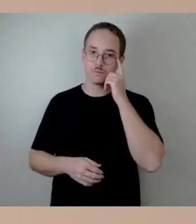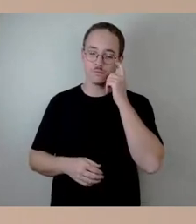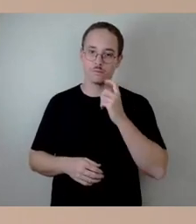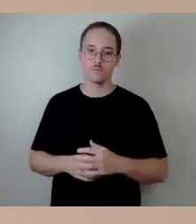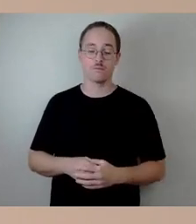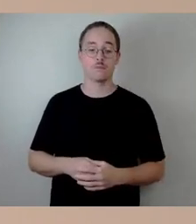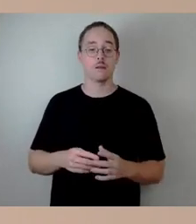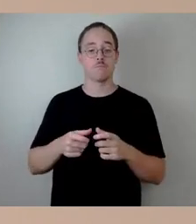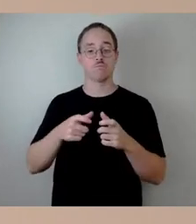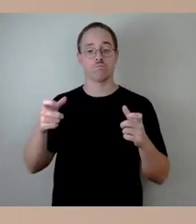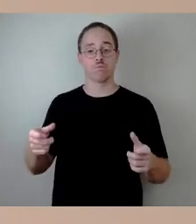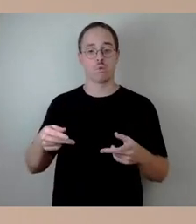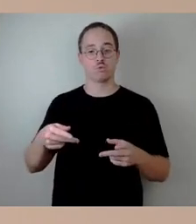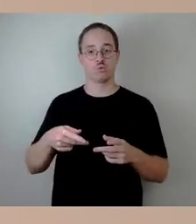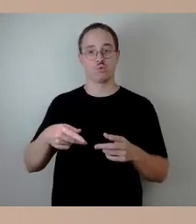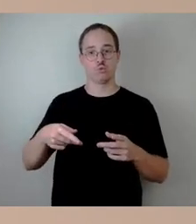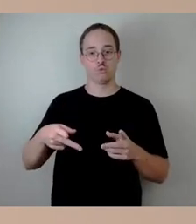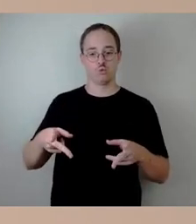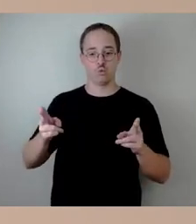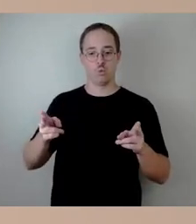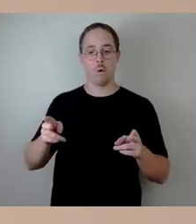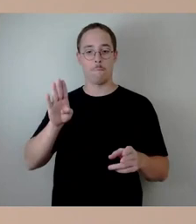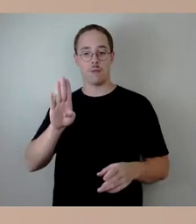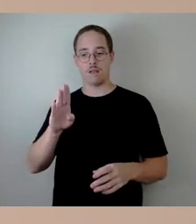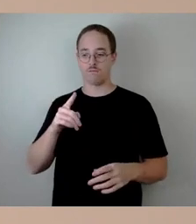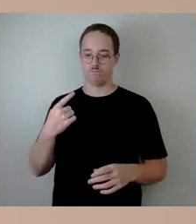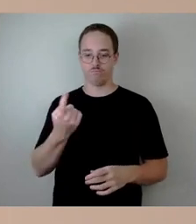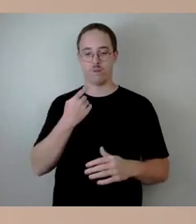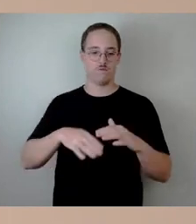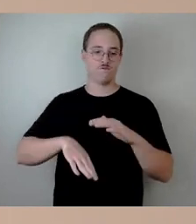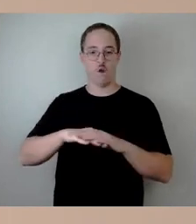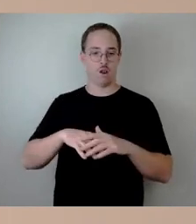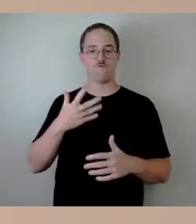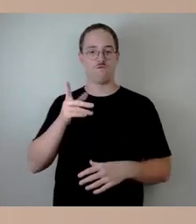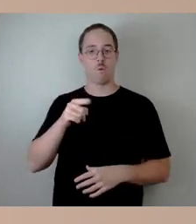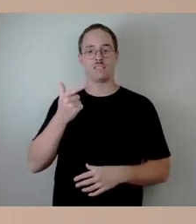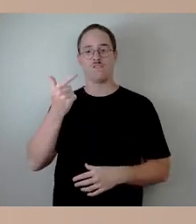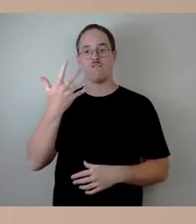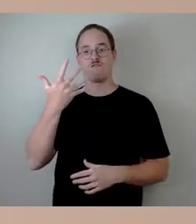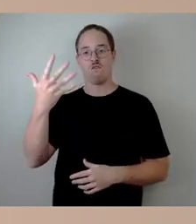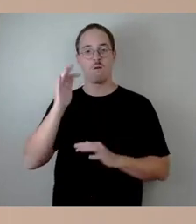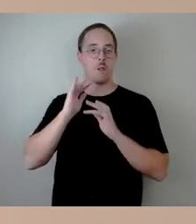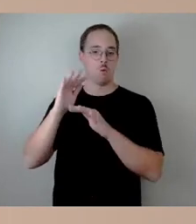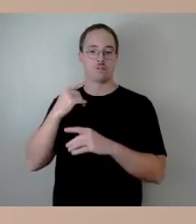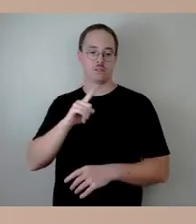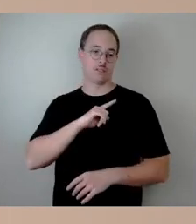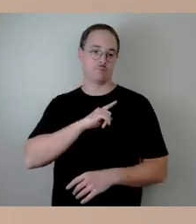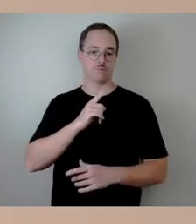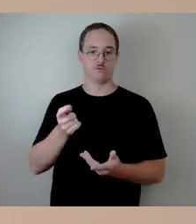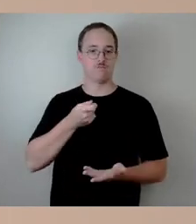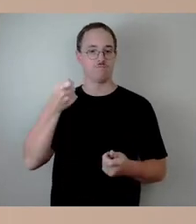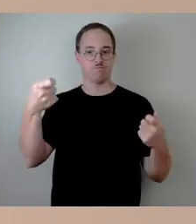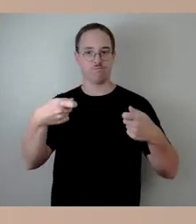haben wir komplett selber finanziert, 5,25 Millionen. Beim Brückenzug A hatten wir eine Förderung